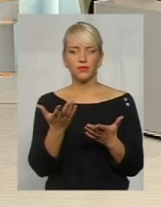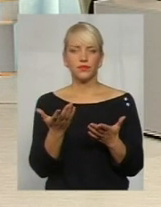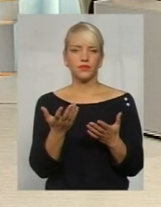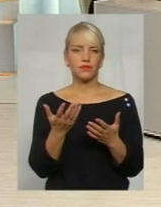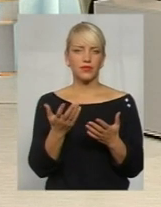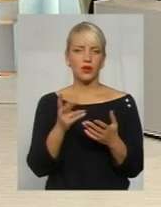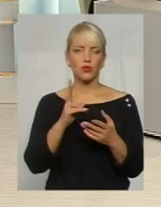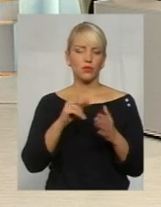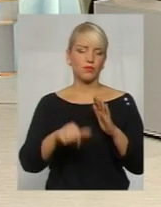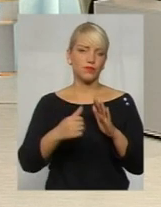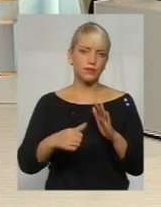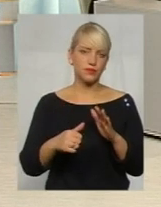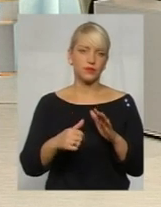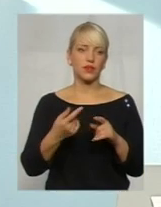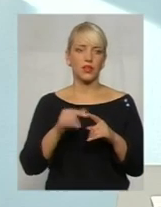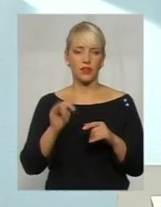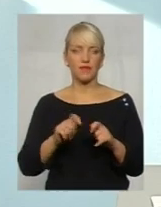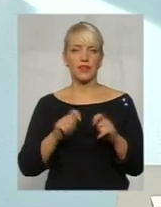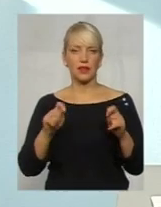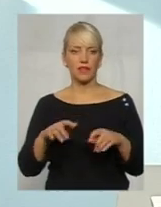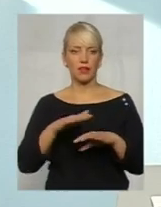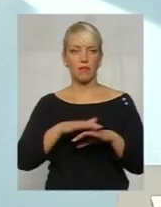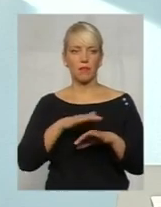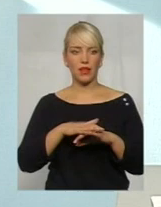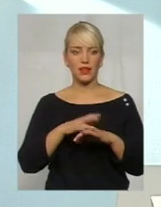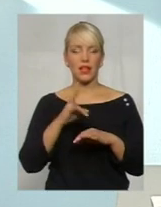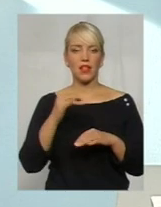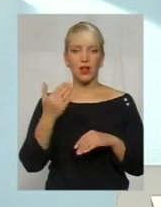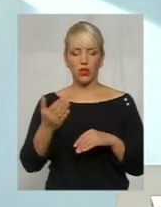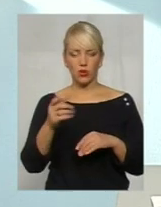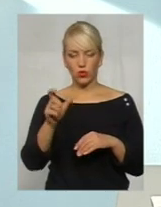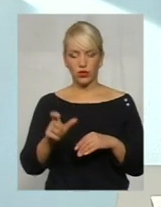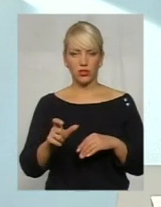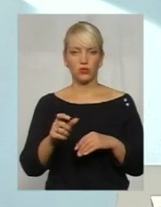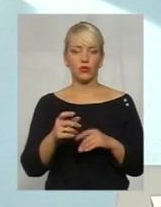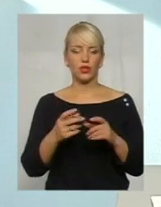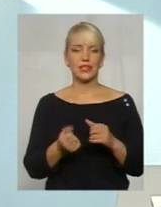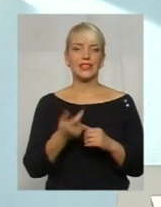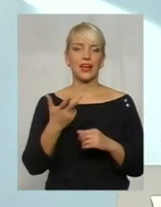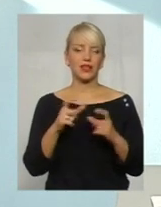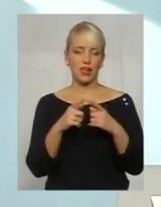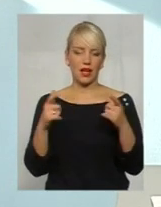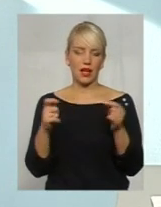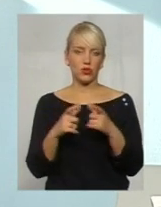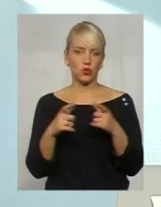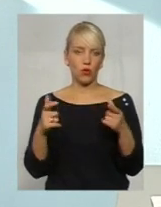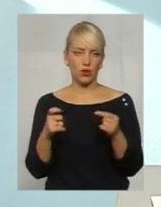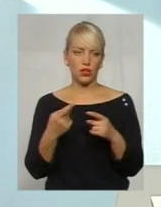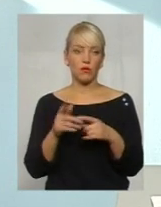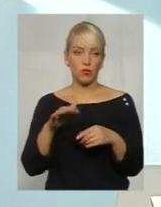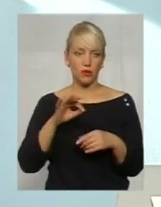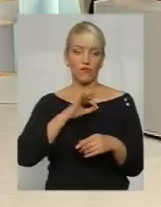безпостійного місця проживання, відкривається в банковій на нього декілька карток. Навіть потім ці картки